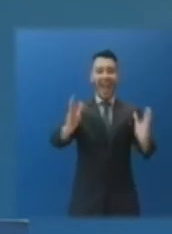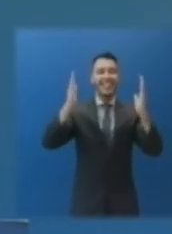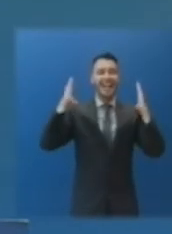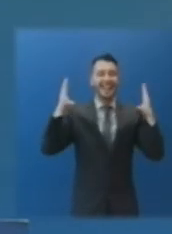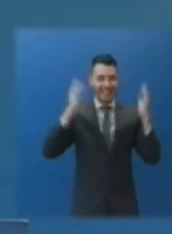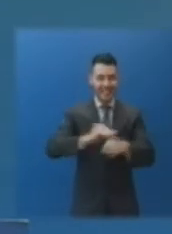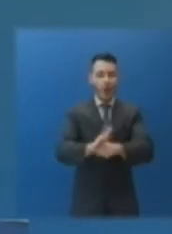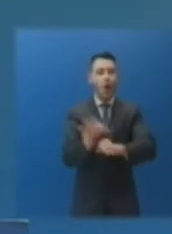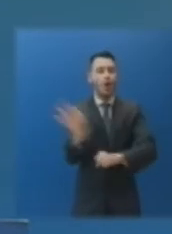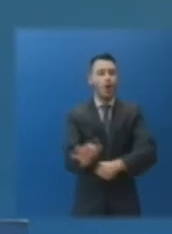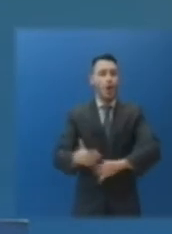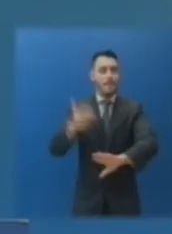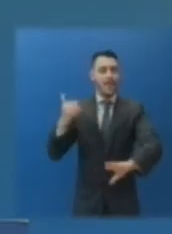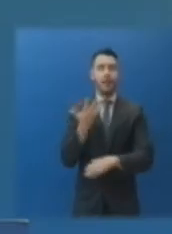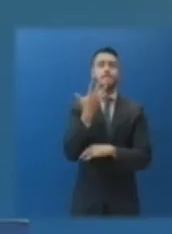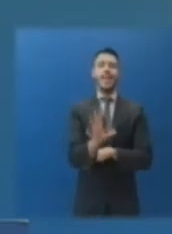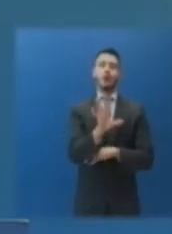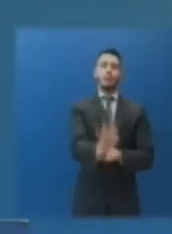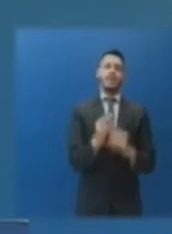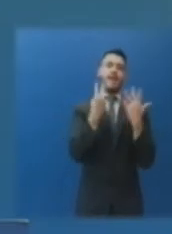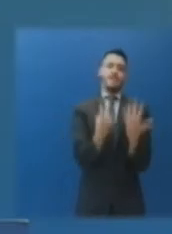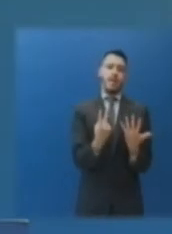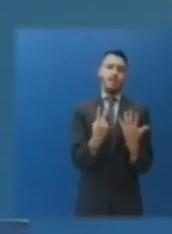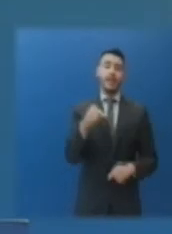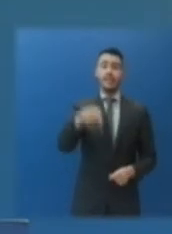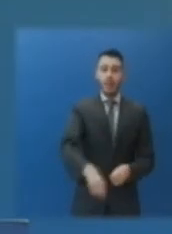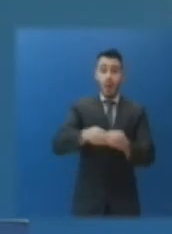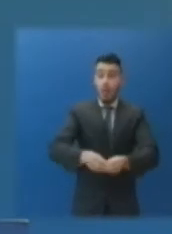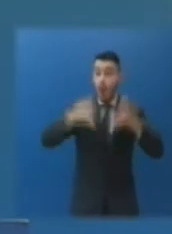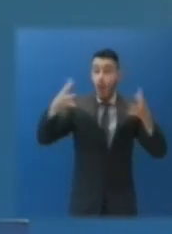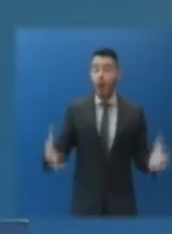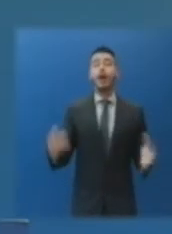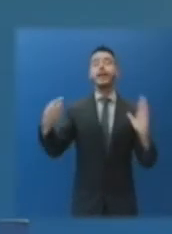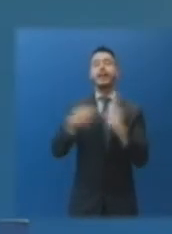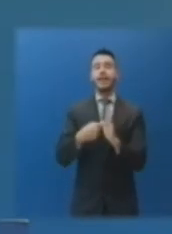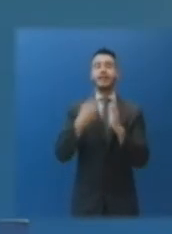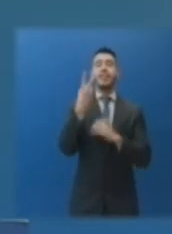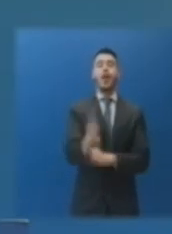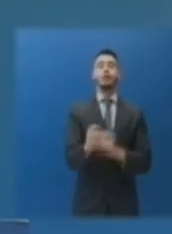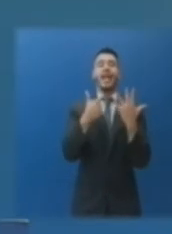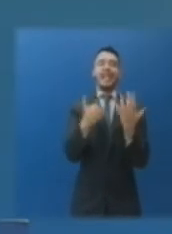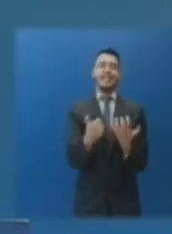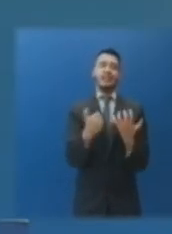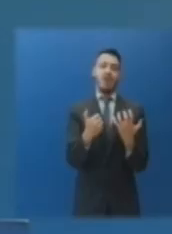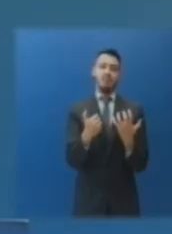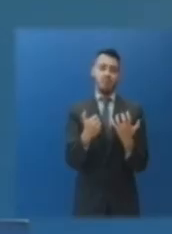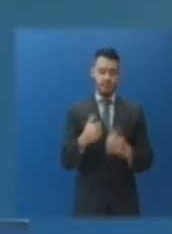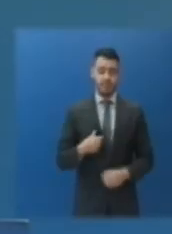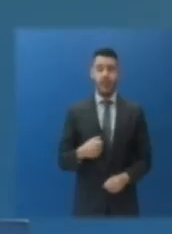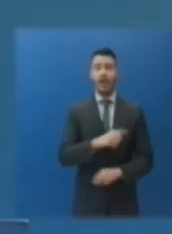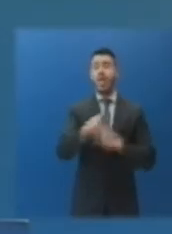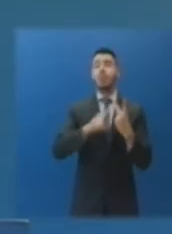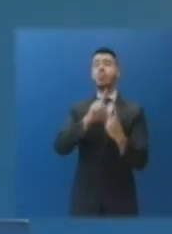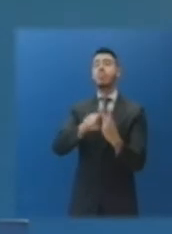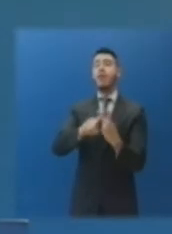πανδημία ήταν 557. Σήμερα λειτουργούν πάνω από 1260 μεθ. Δεύτερον,